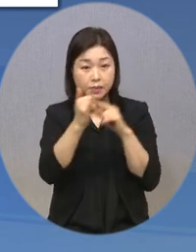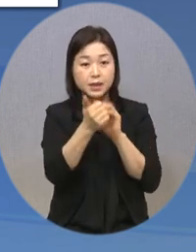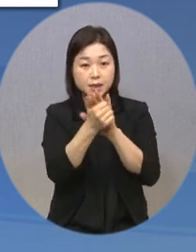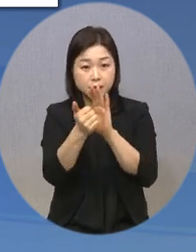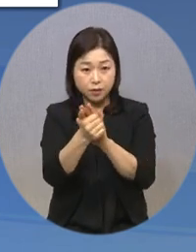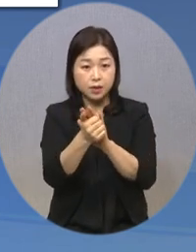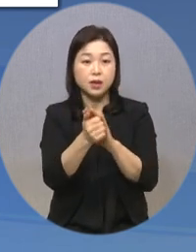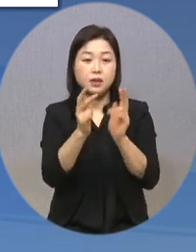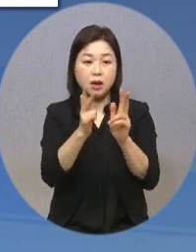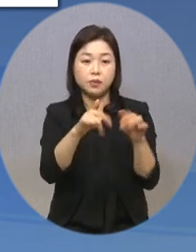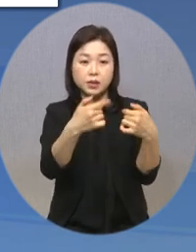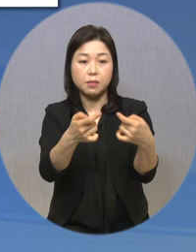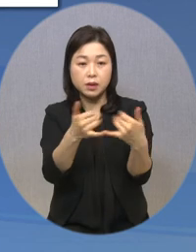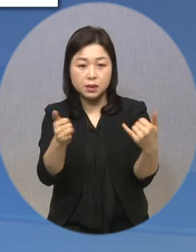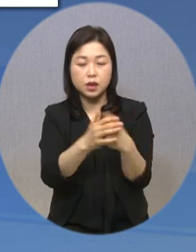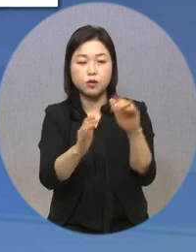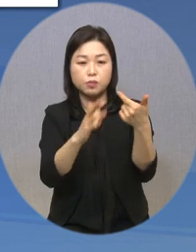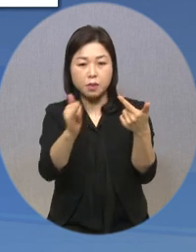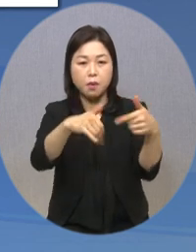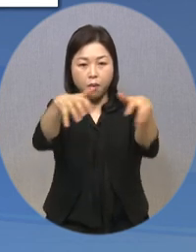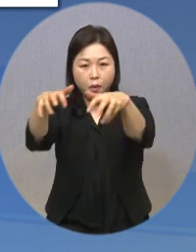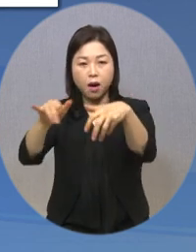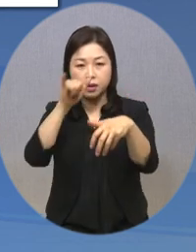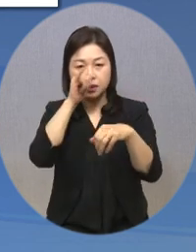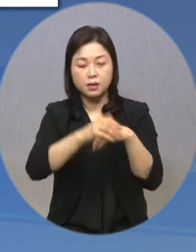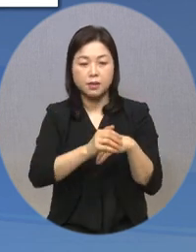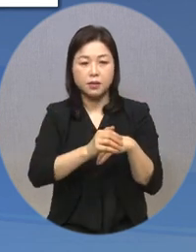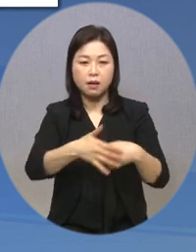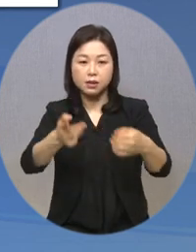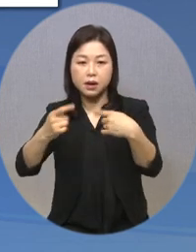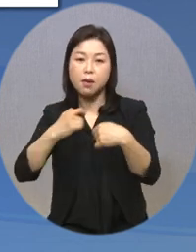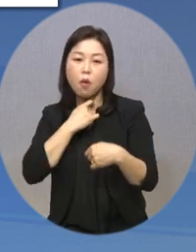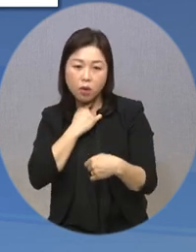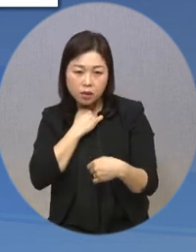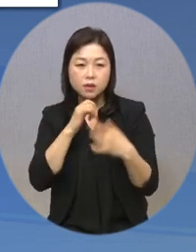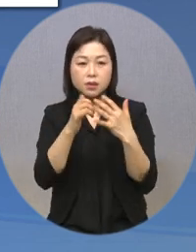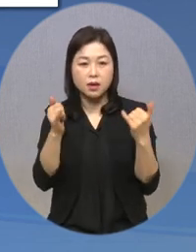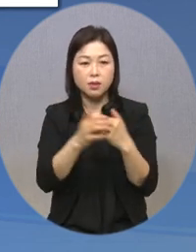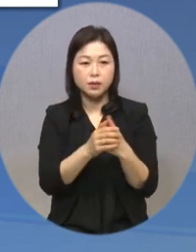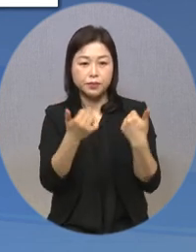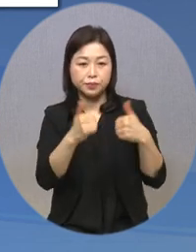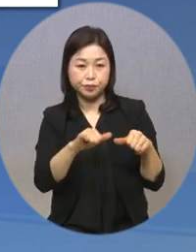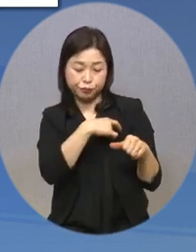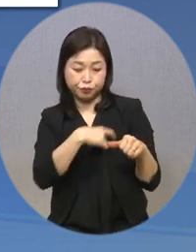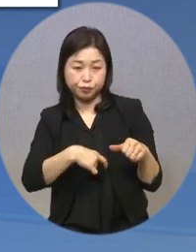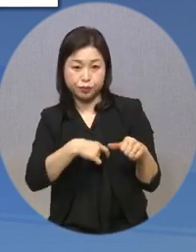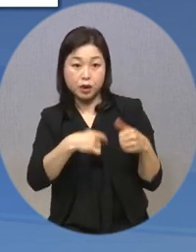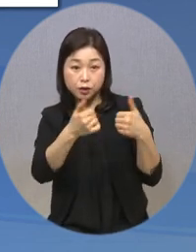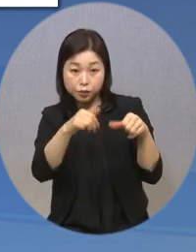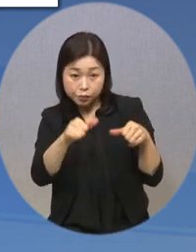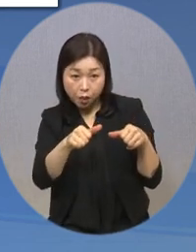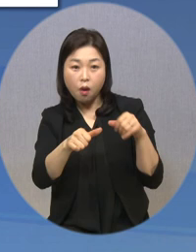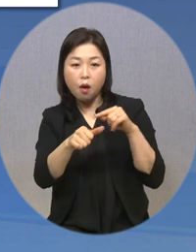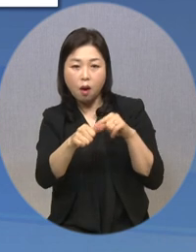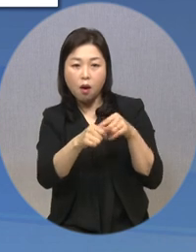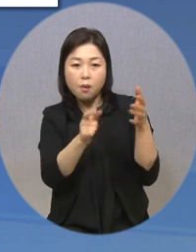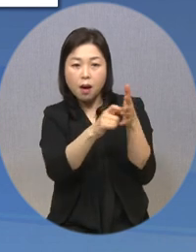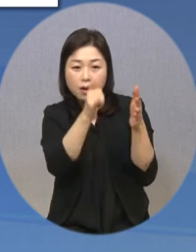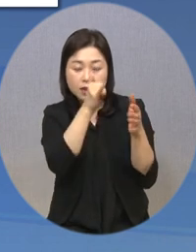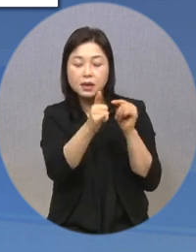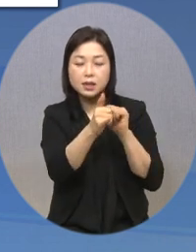참여자 600명을 모집합니다. 참여를 희망하는 서울시민은 주민등록주소지 동주민센터 또는